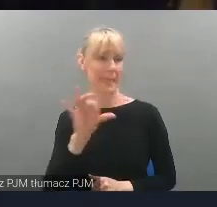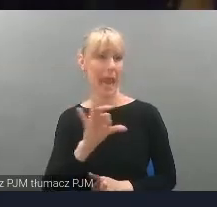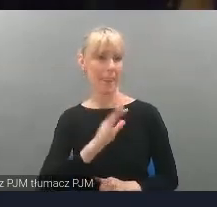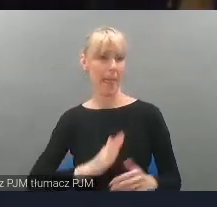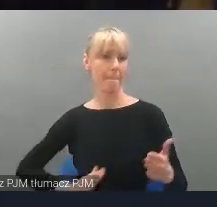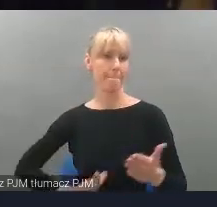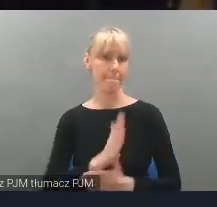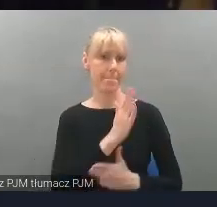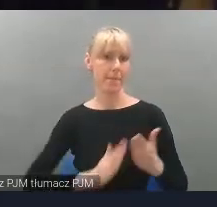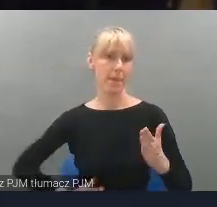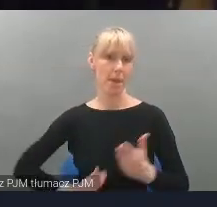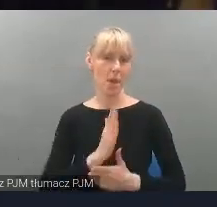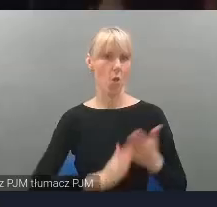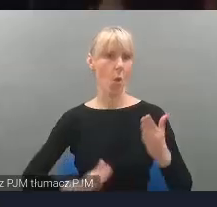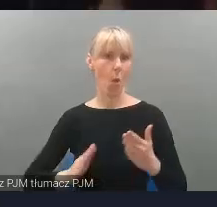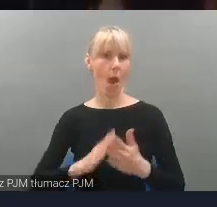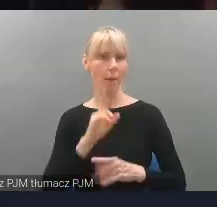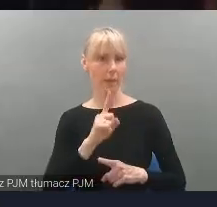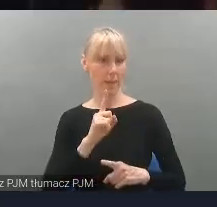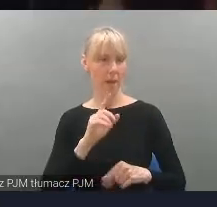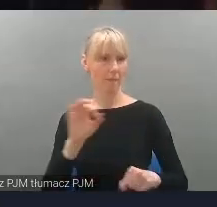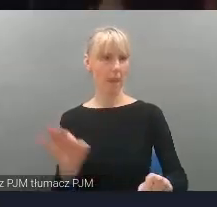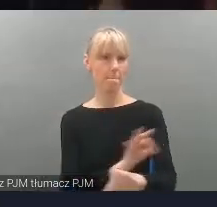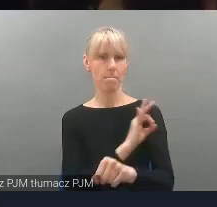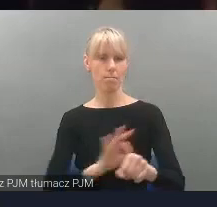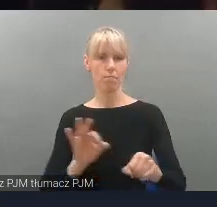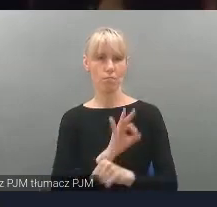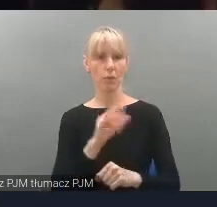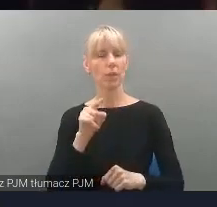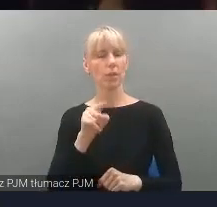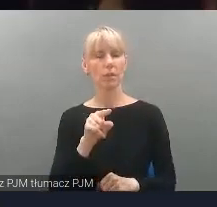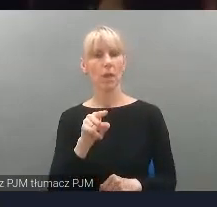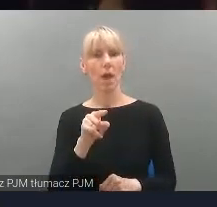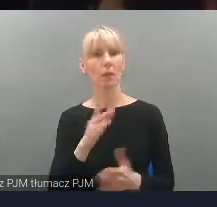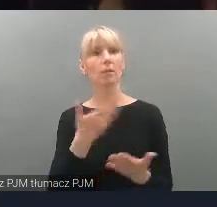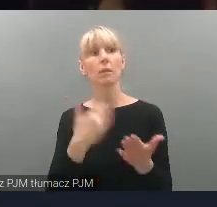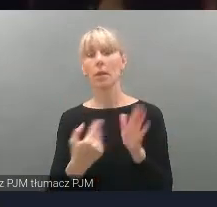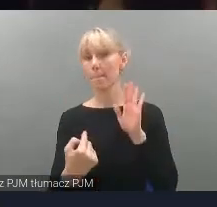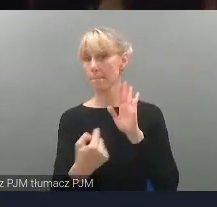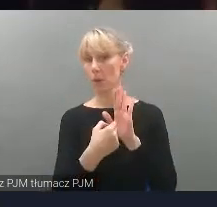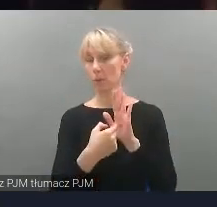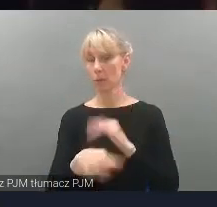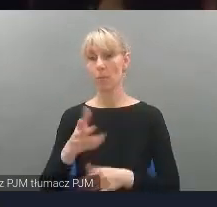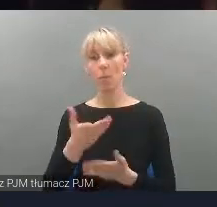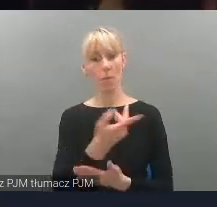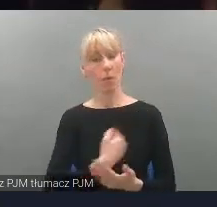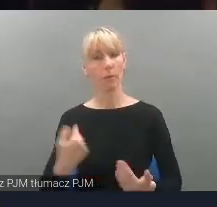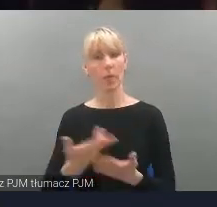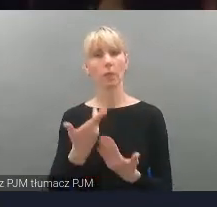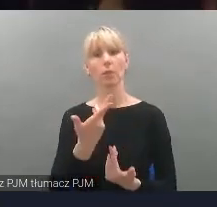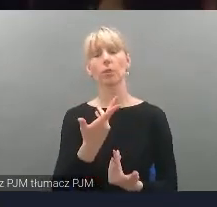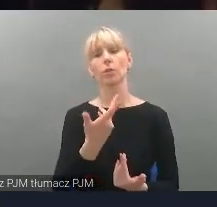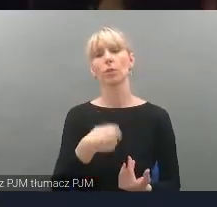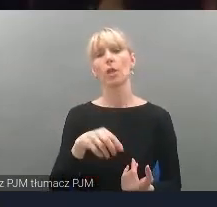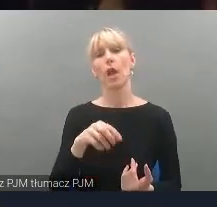w naszym projekcie 80-letnia uczestniczka miała możliwość zagrania na tej pile po raz pierwszy w